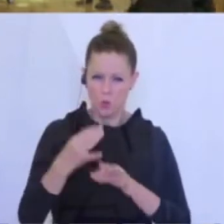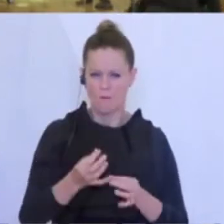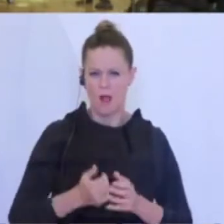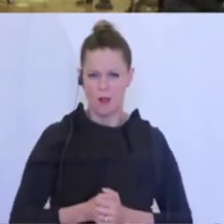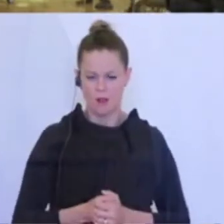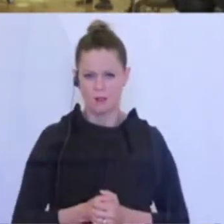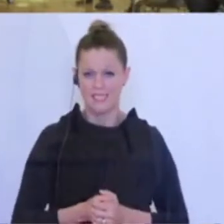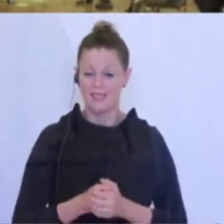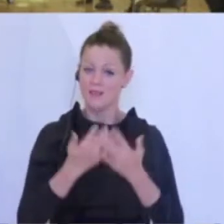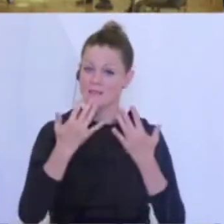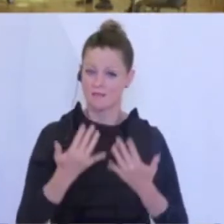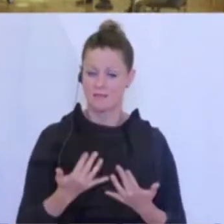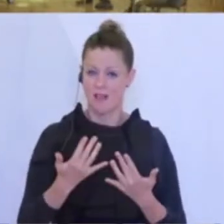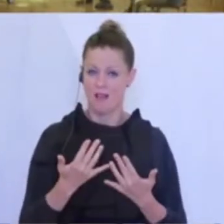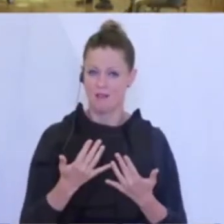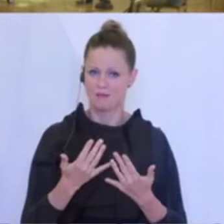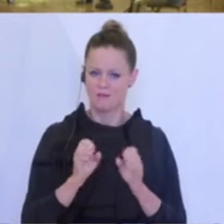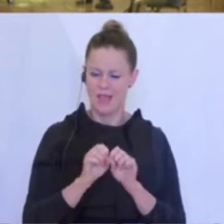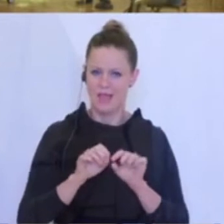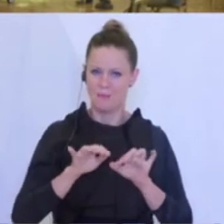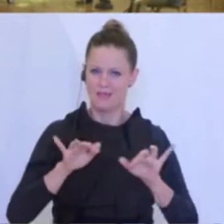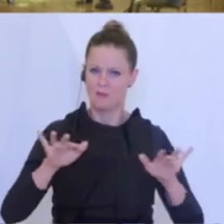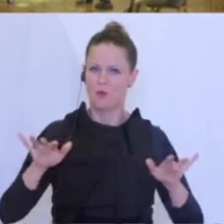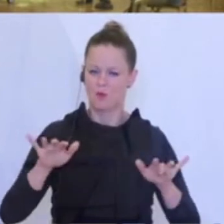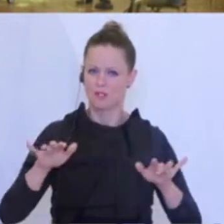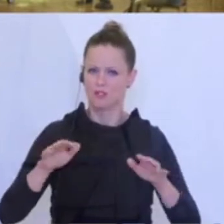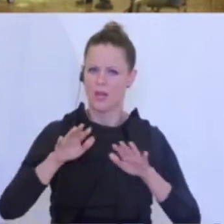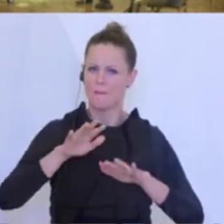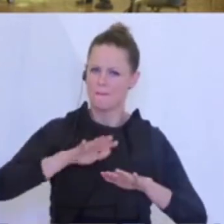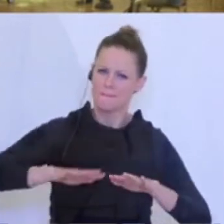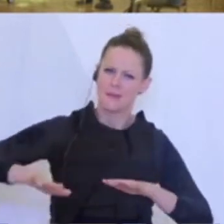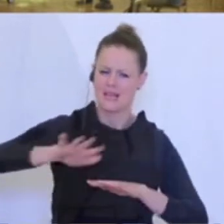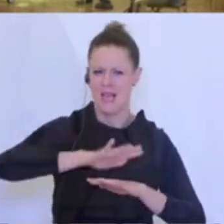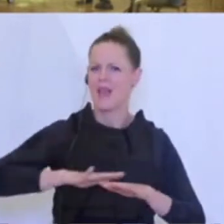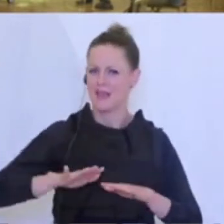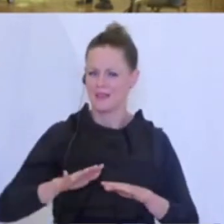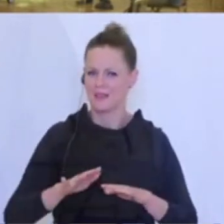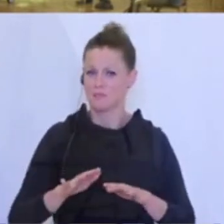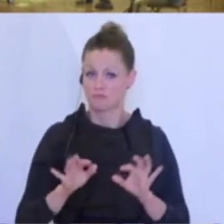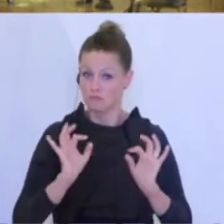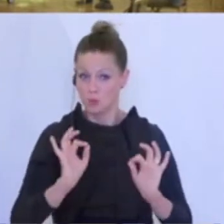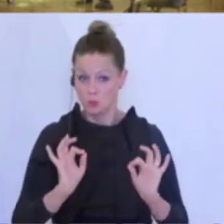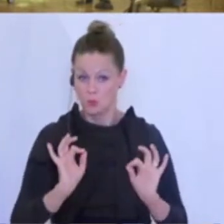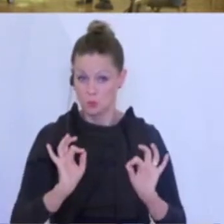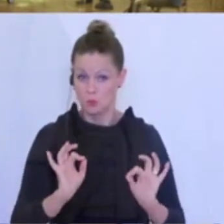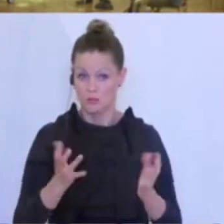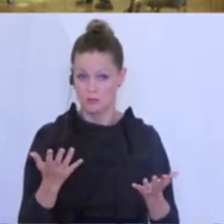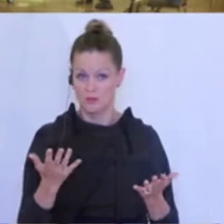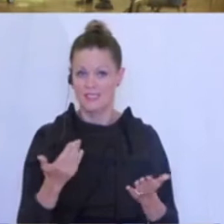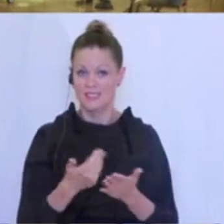Zahlen im epidemiologischen Bereich sind ja so gut, dass wir uns diesen Themen